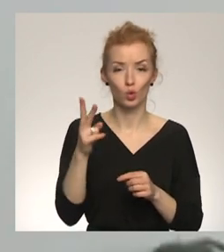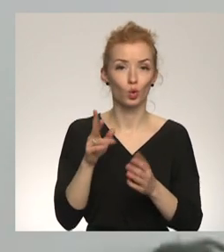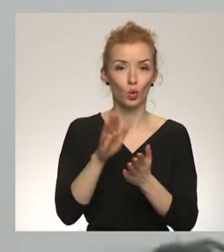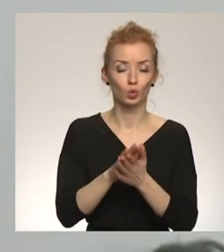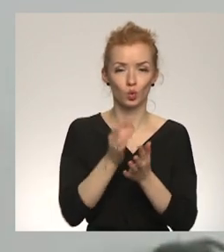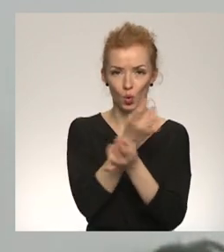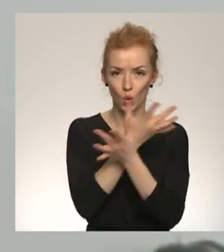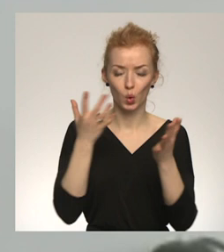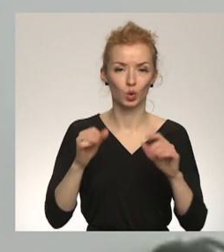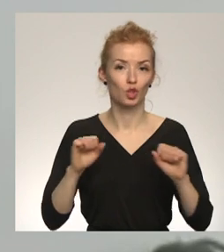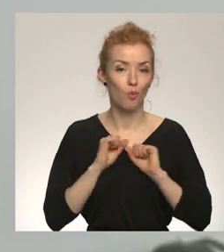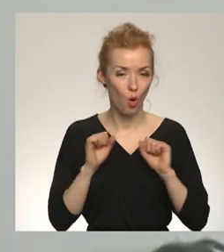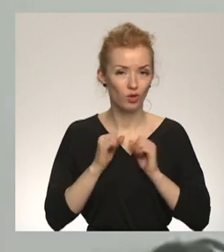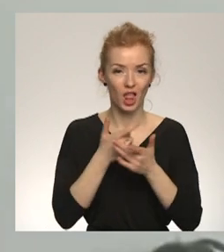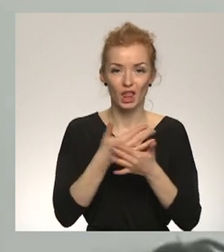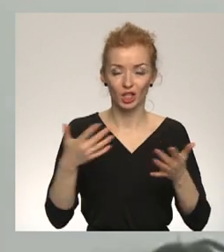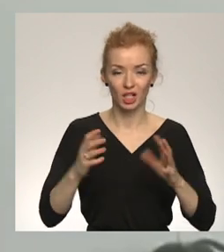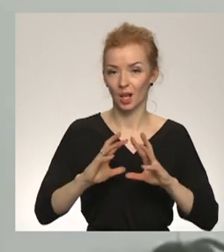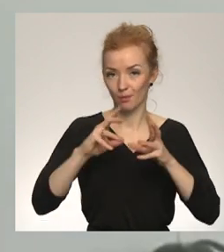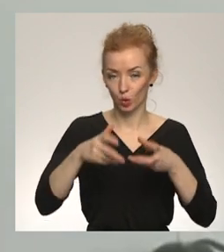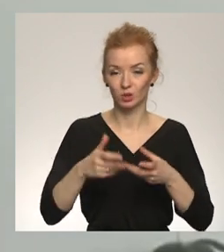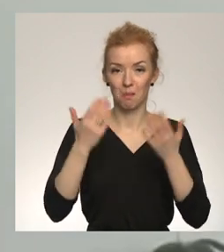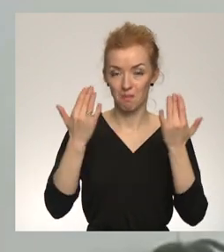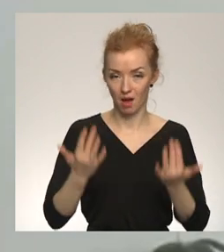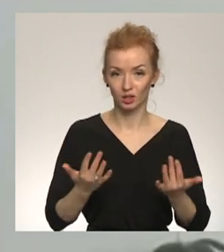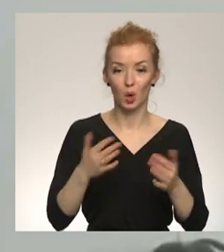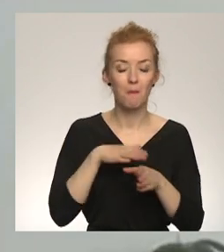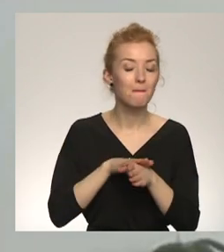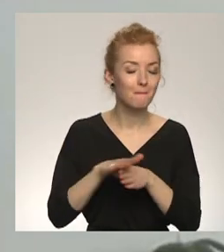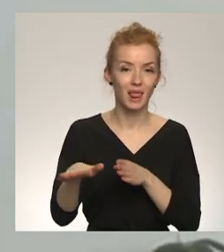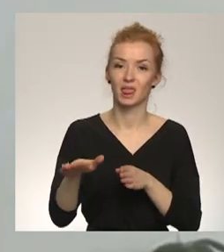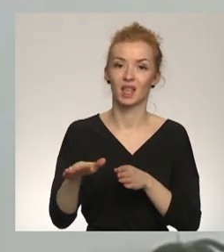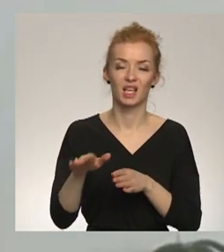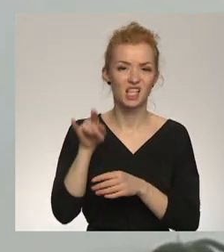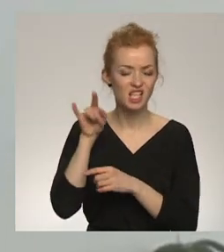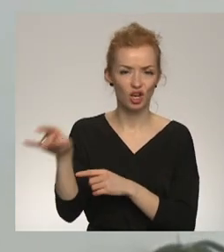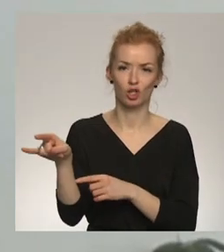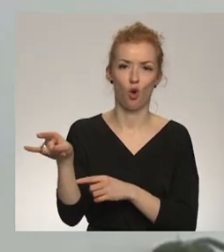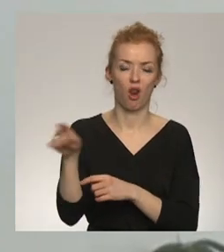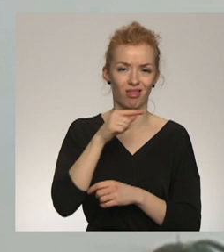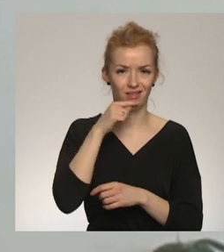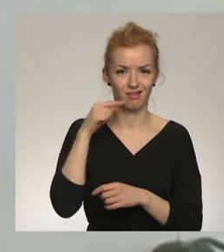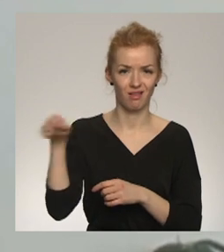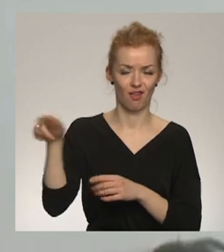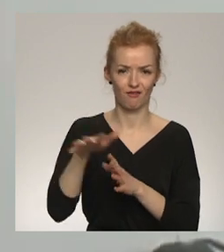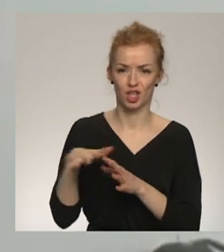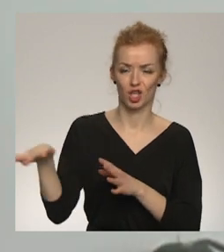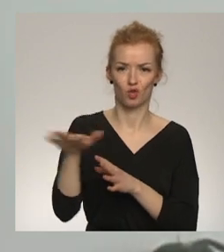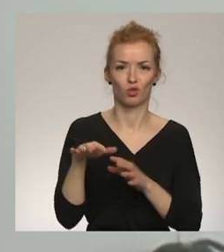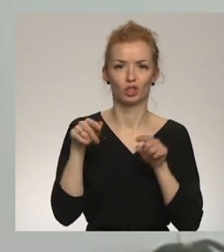kultūras un sporta dažādiem starptautiskajiem pasākumiem, pilnīgi ignorēt Krieviju šajā